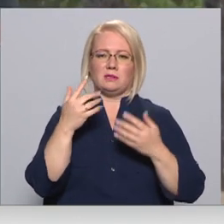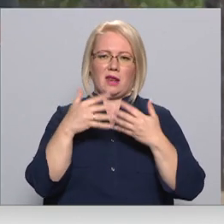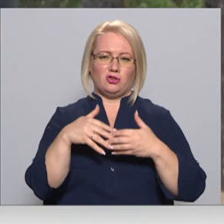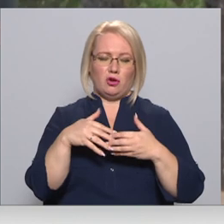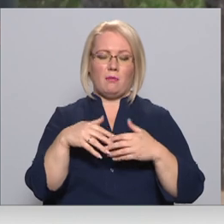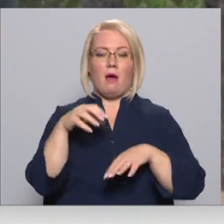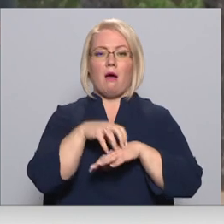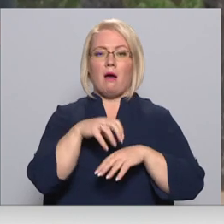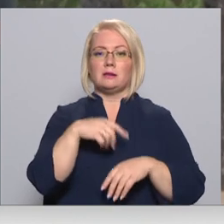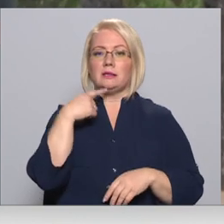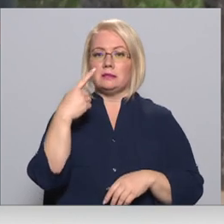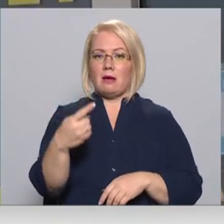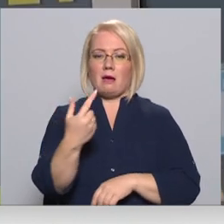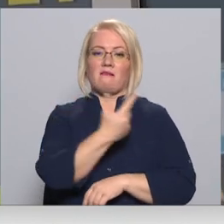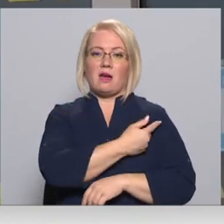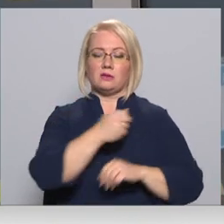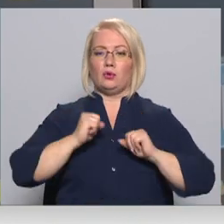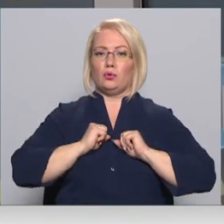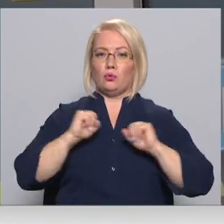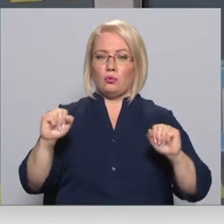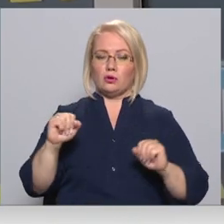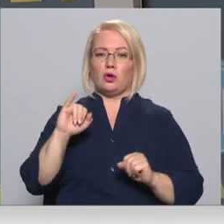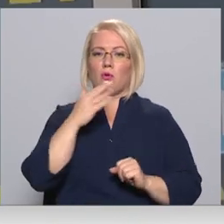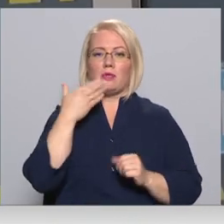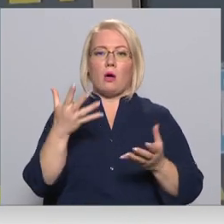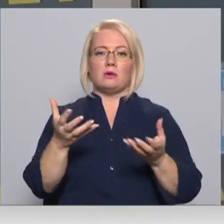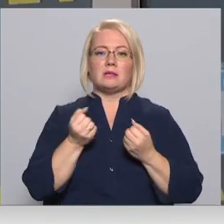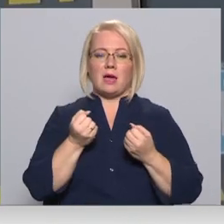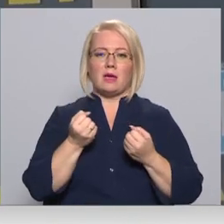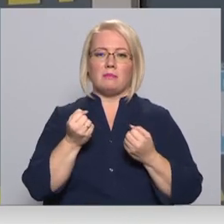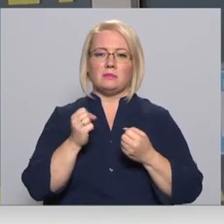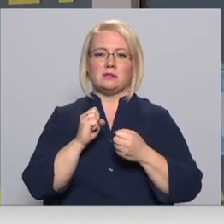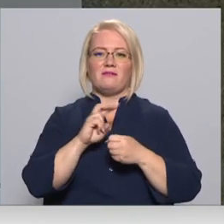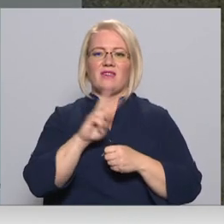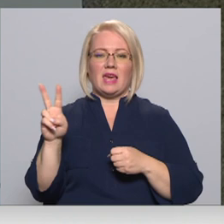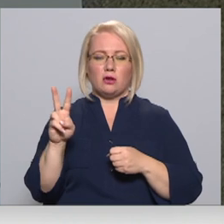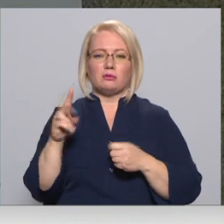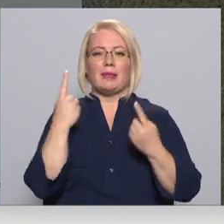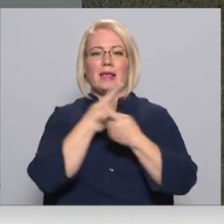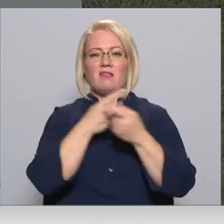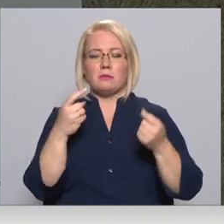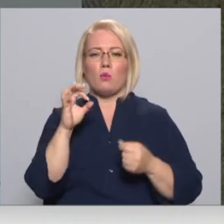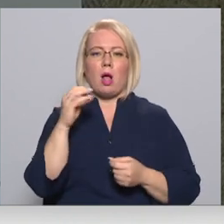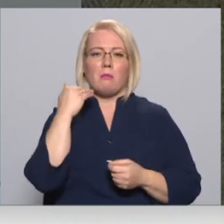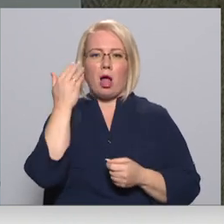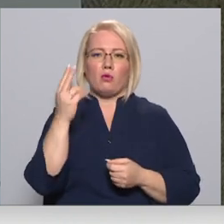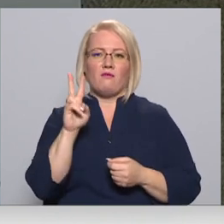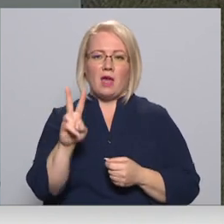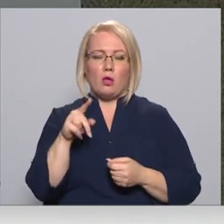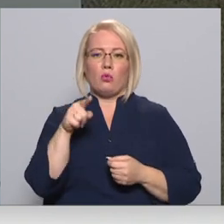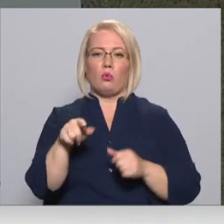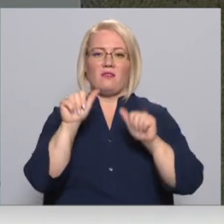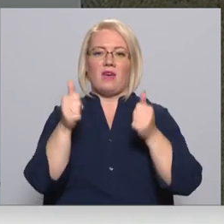Arsti norāda, vakcinācija ir droša, jo netiek saņemts vīrus, bet gan informācija, olbaltumvielas, pret kurām veidojas